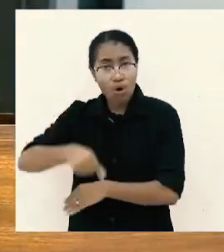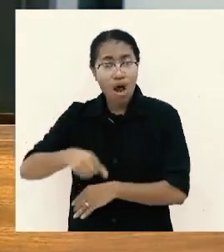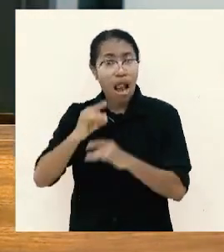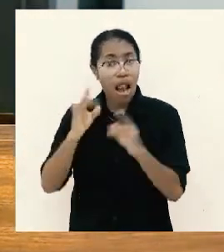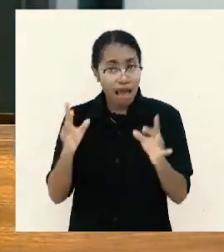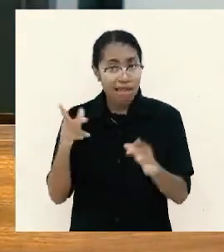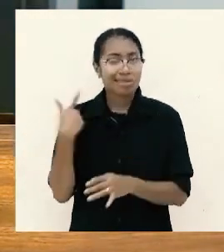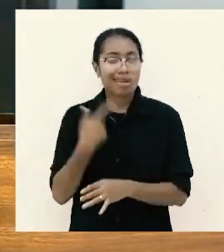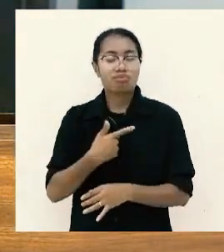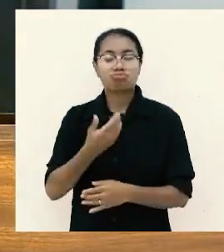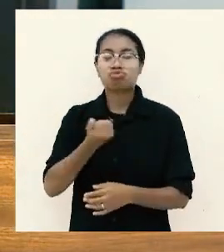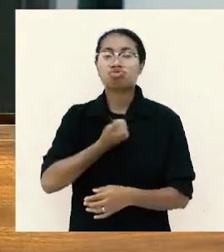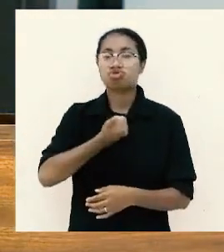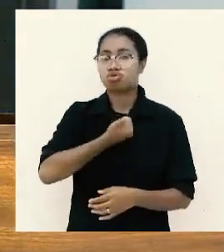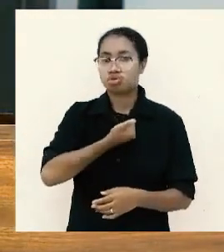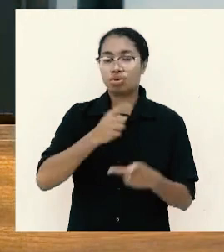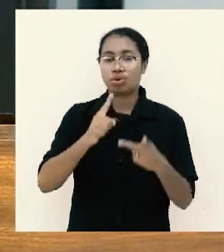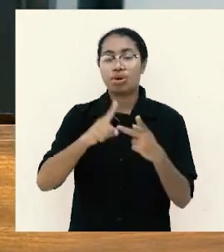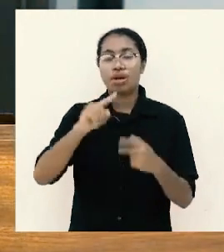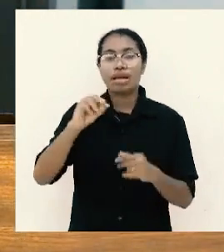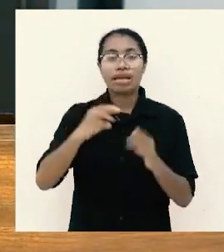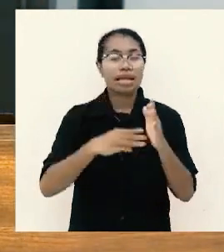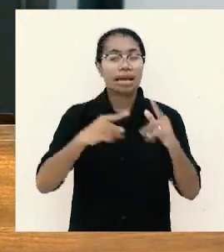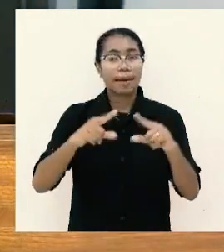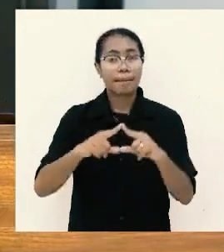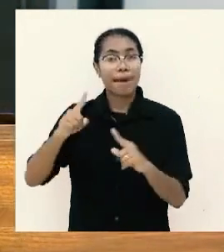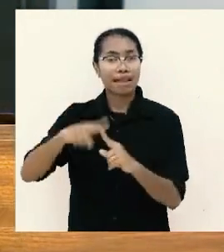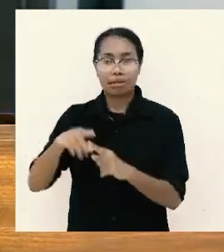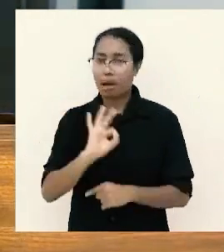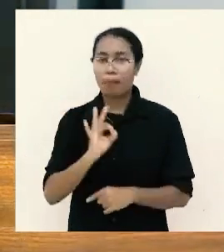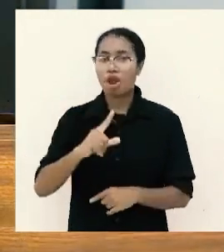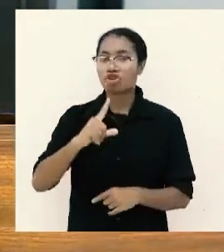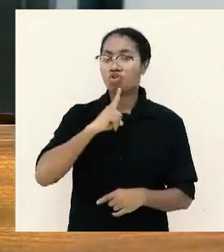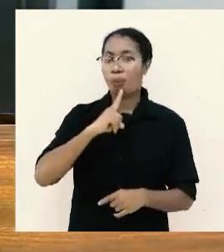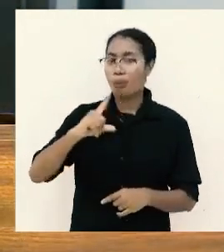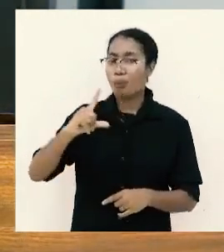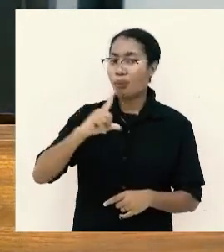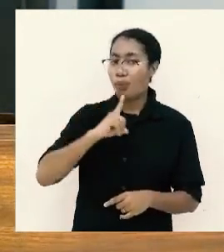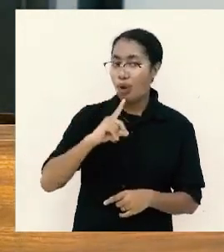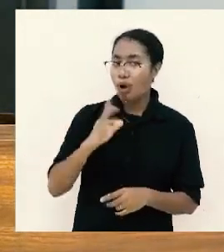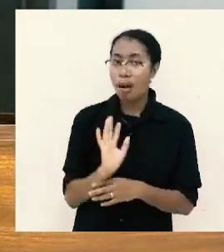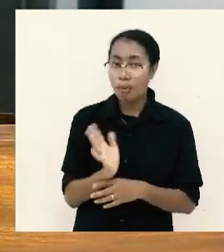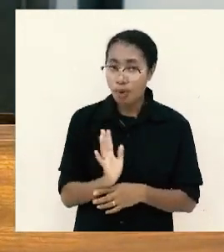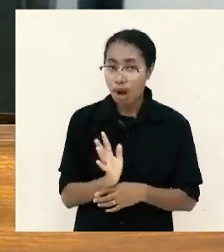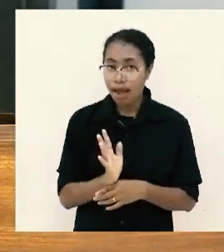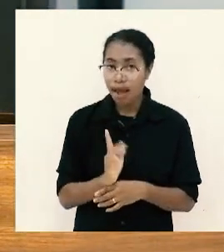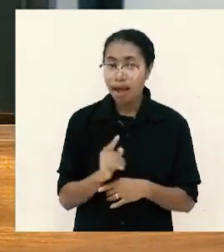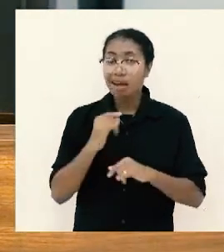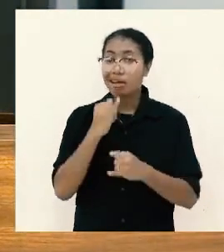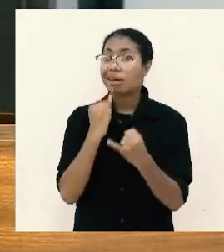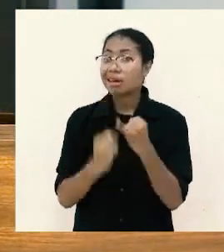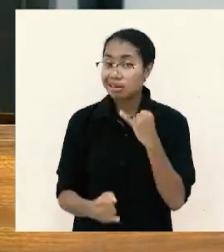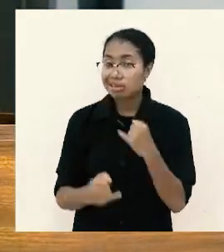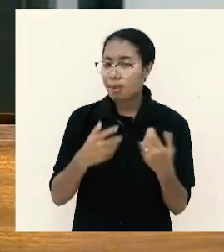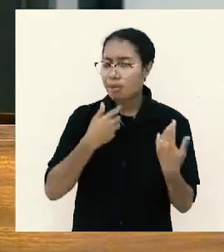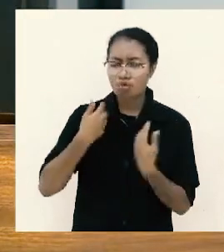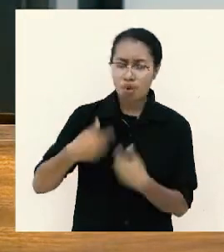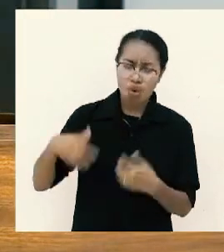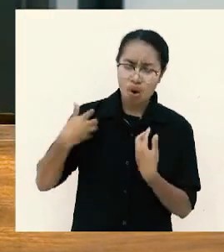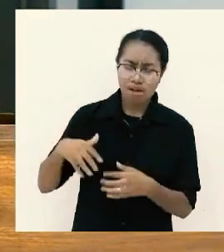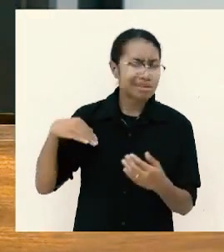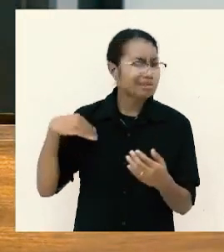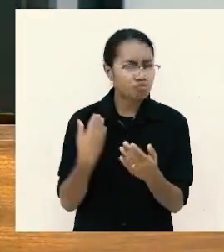dari Tuhan kita tidak boleh sombong dan tinggi hati dan akhirnya menolak semua